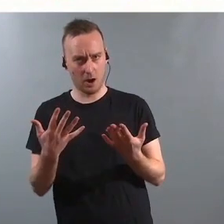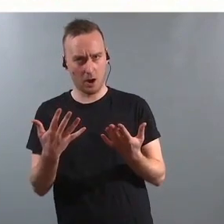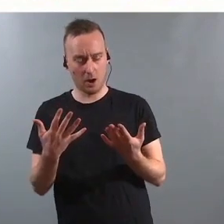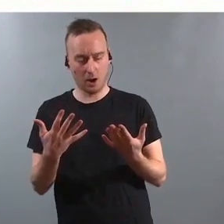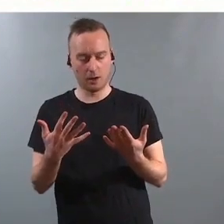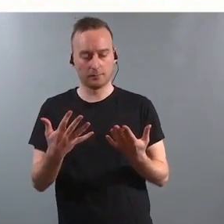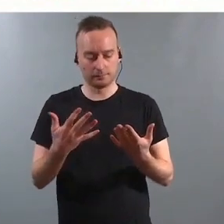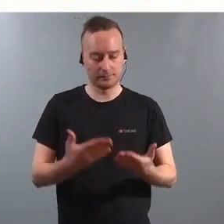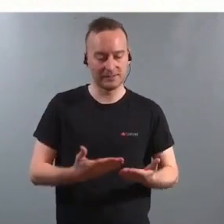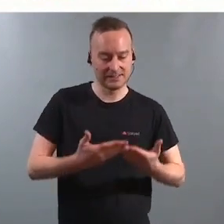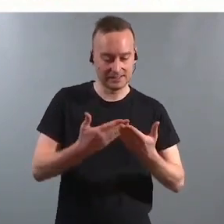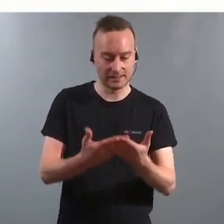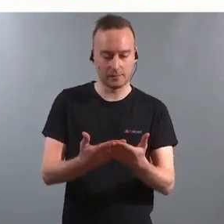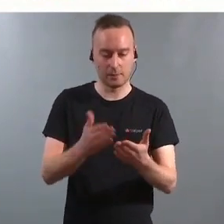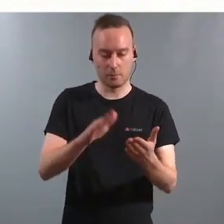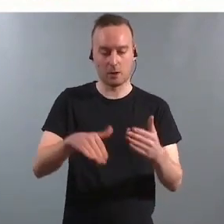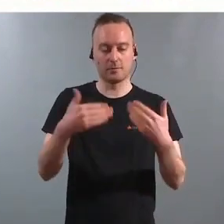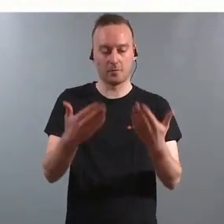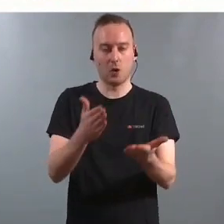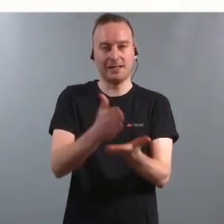for å få riktig hjelp på skolen.